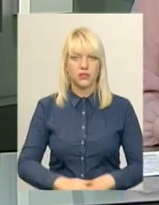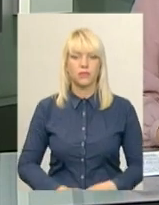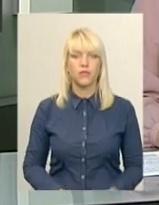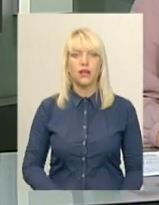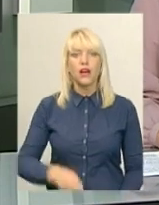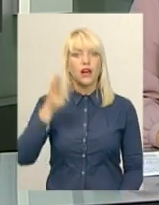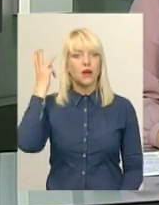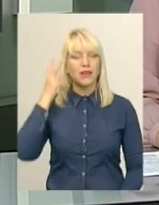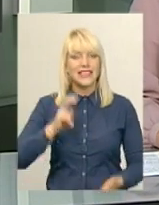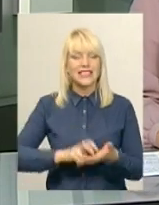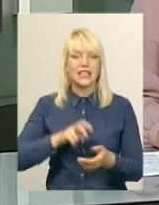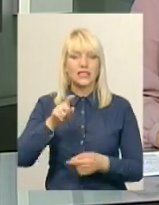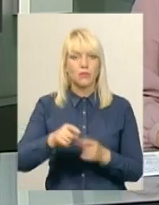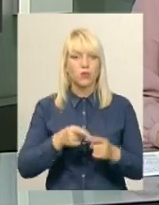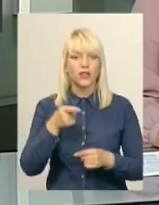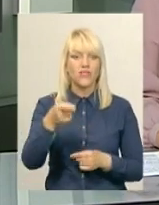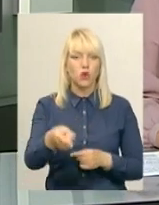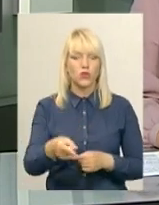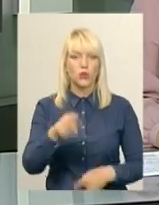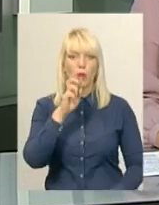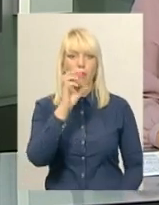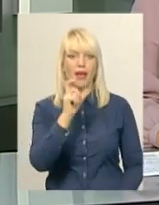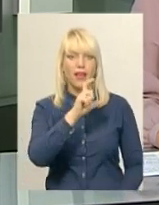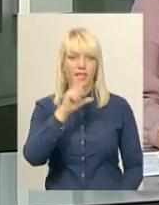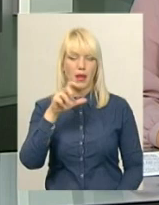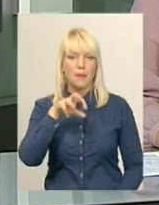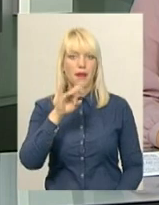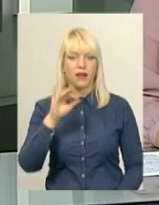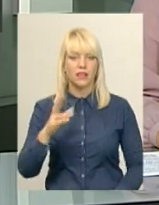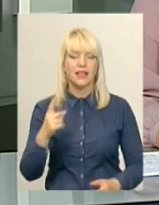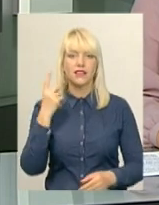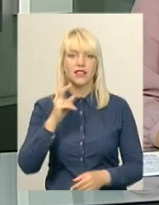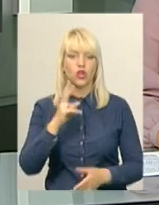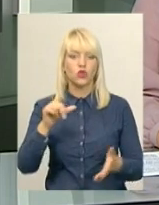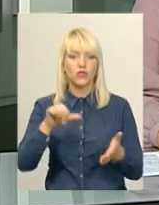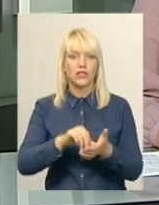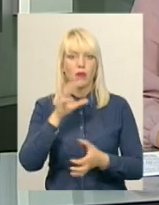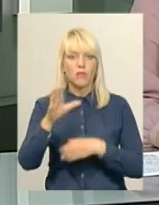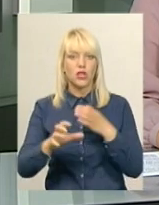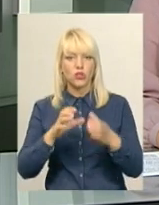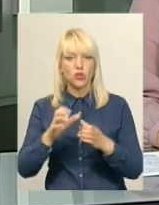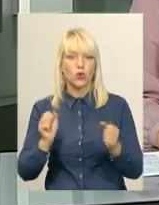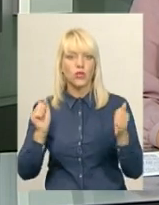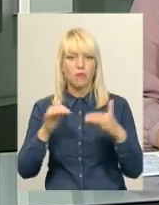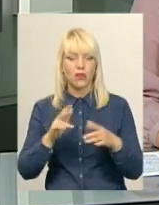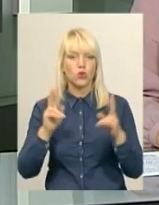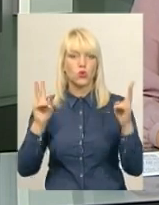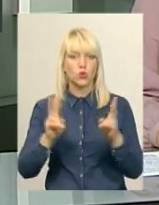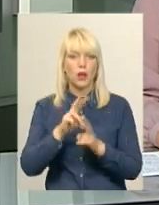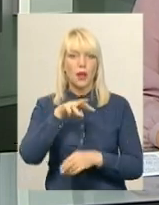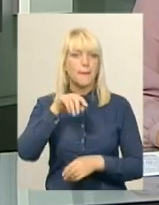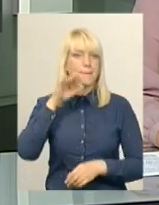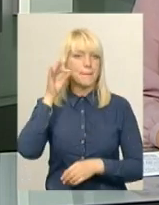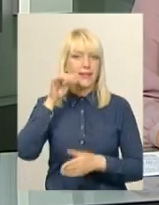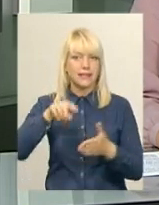Хмельницька стрибунка вдовжину Марина Бех – єдина з області, хто виступить на міжнародній матчевій зустрічі в Мінську. Виконавчий комітет